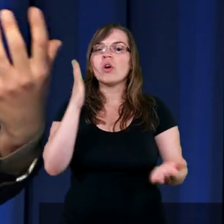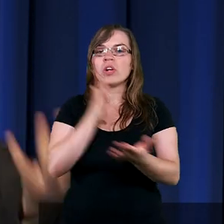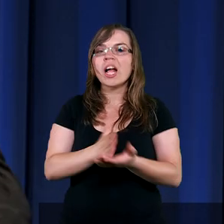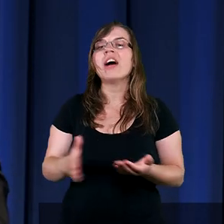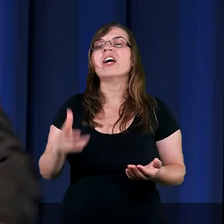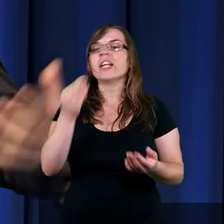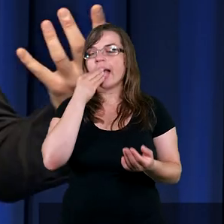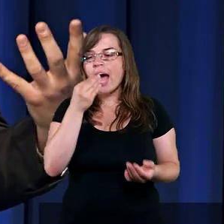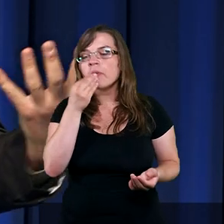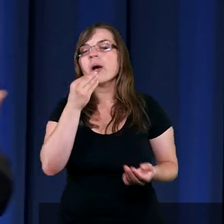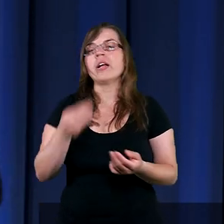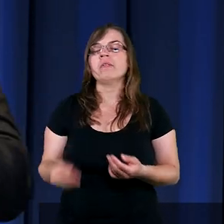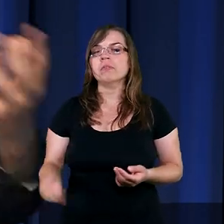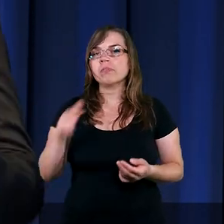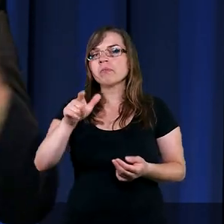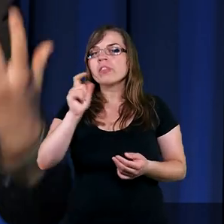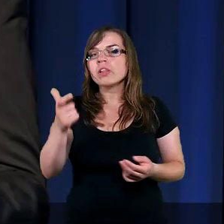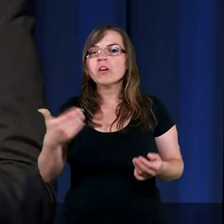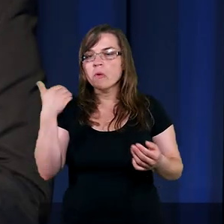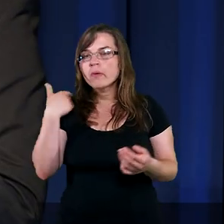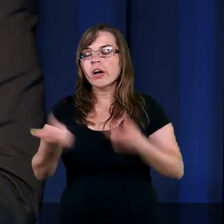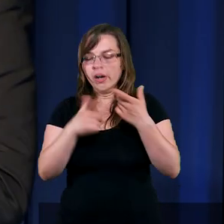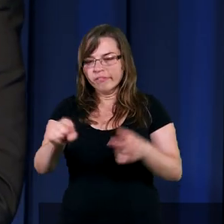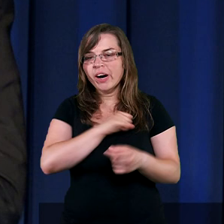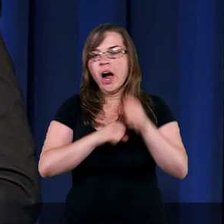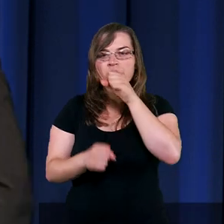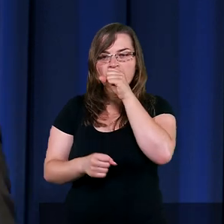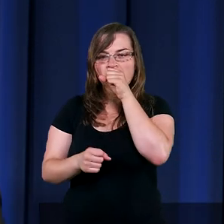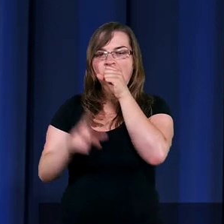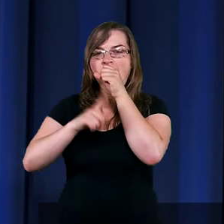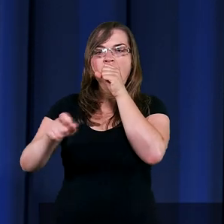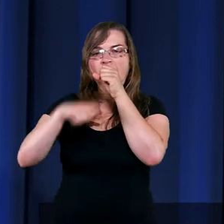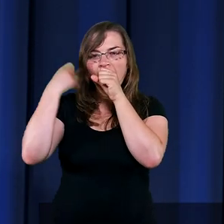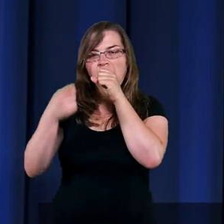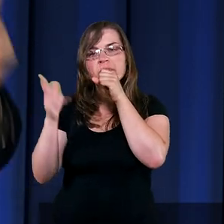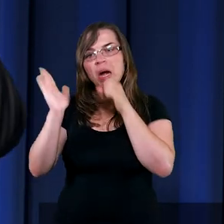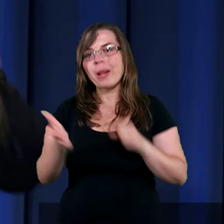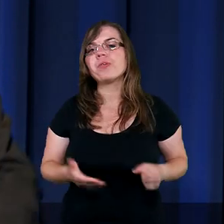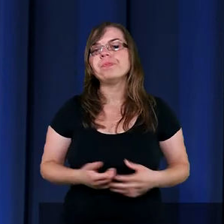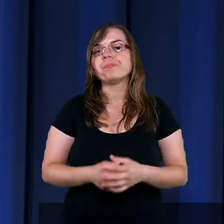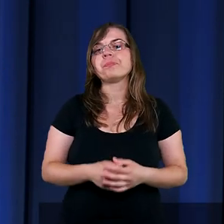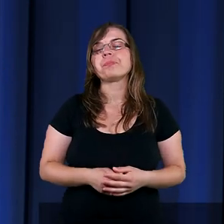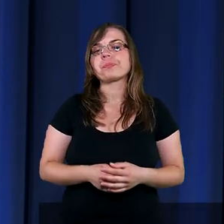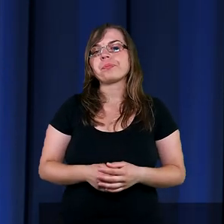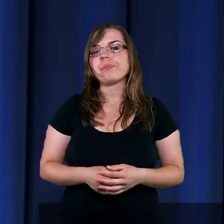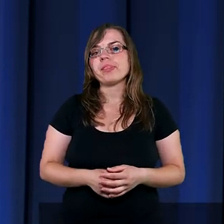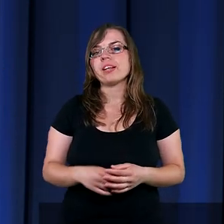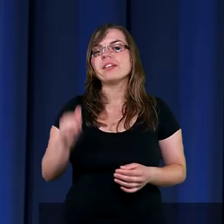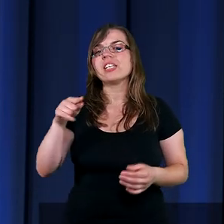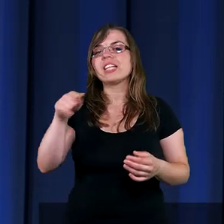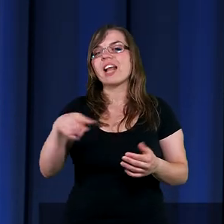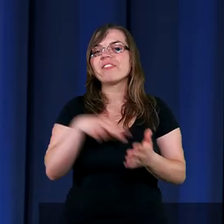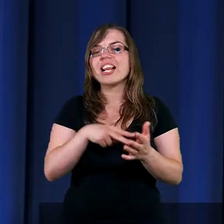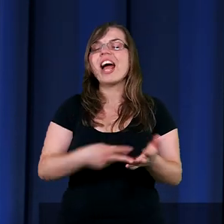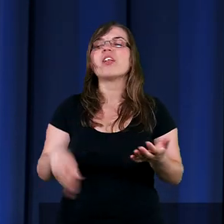to, co już zjadłeś, to, to wszystko, to wszystko było fajne, ale lepsze rzeczy przyjdą. I na to wskazywał widelec. Ten